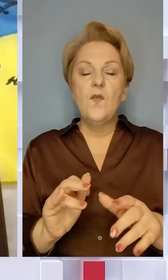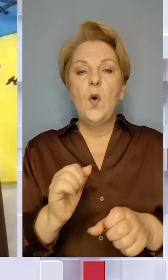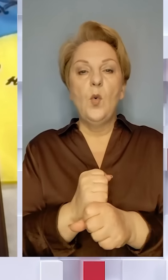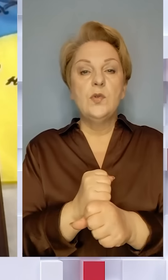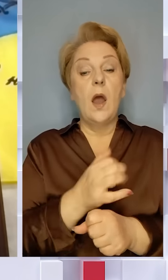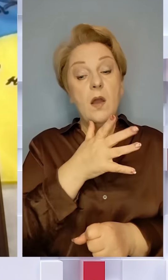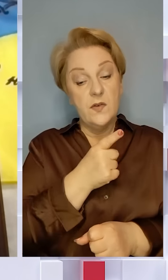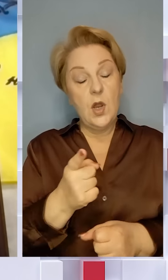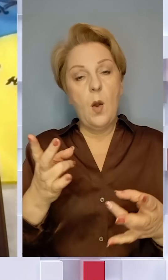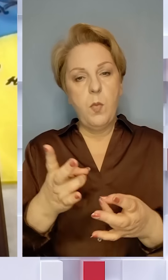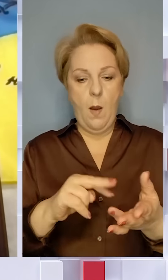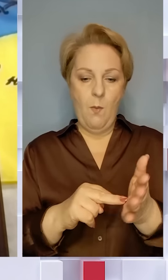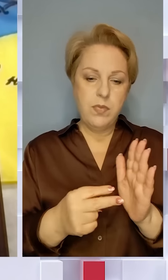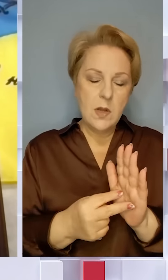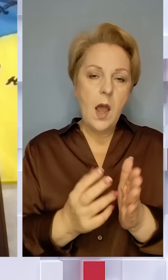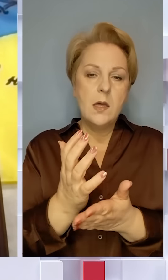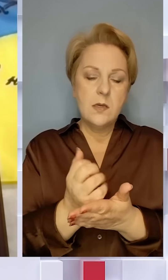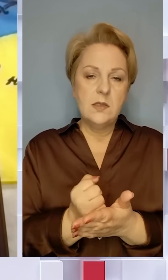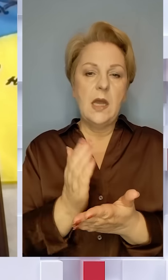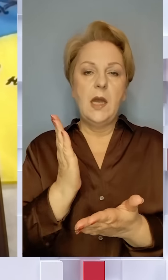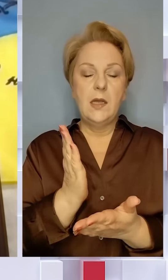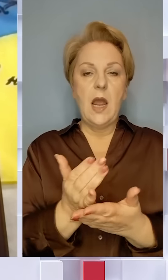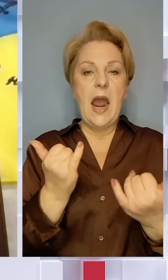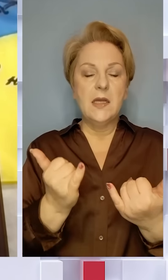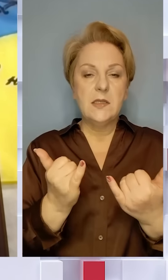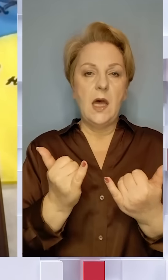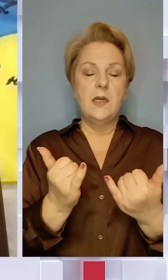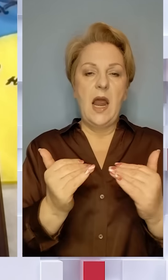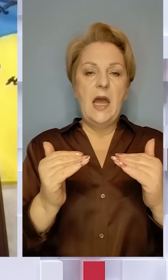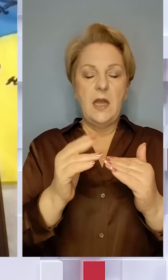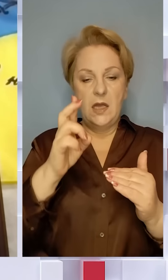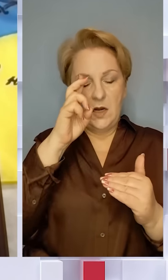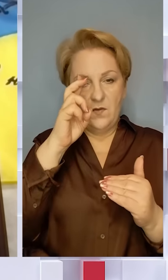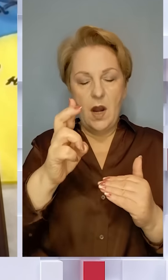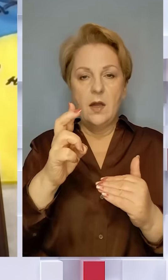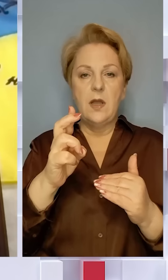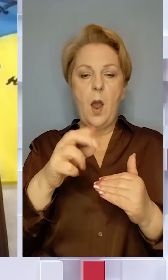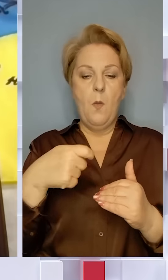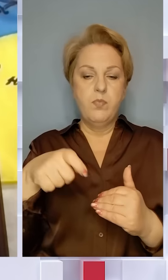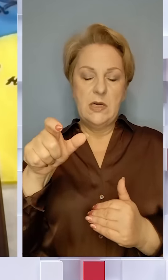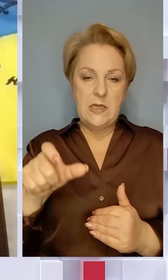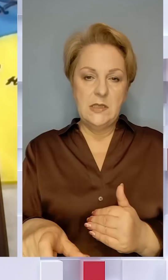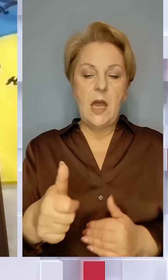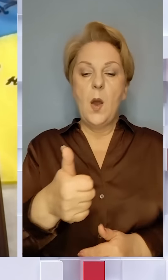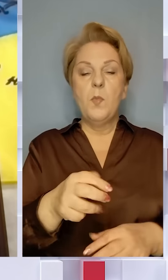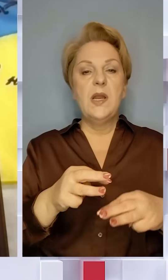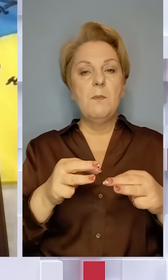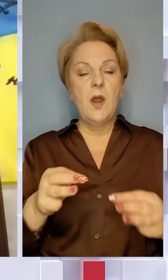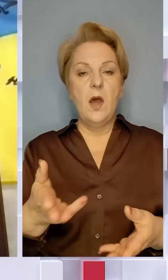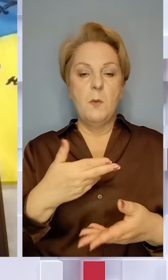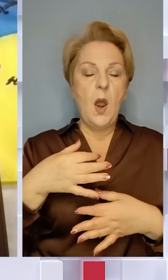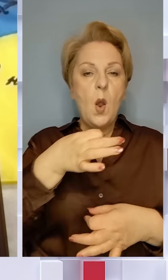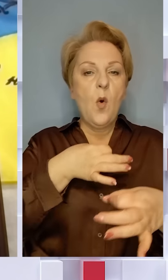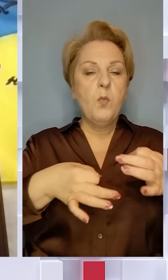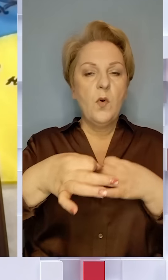Тому час потрібен, план в нас є розвернений. Зараз на рівні держави, на рівні президента, на рівні прем'єра ми